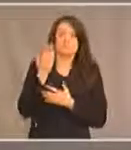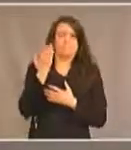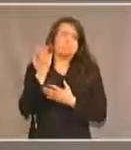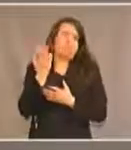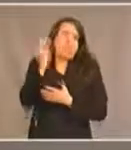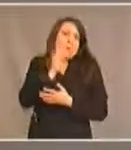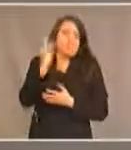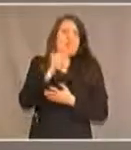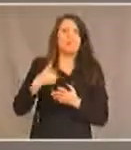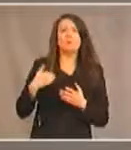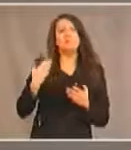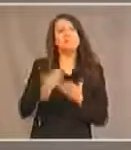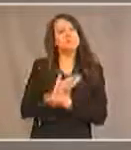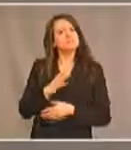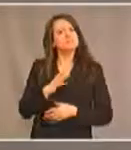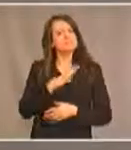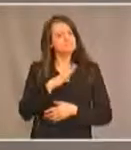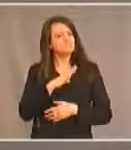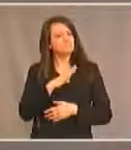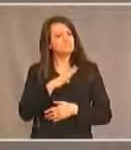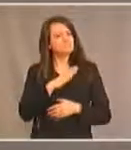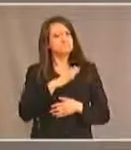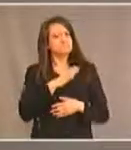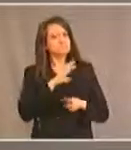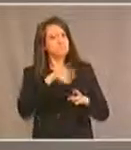'est une question qui est encore sans réponse pour le moment.